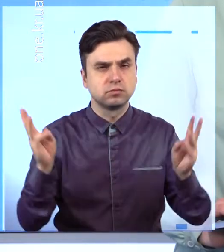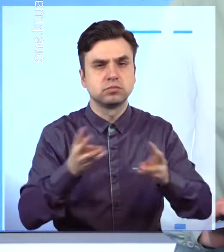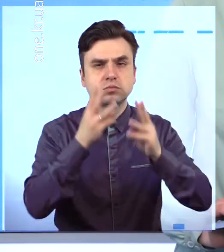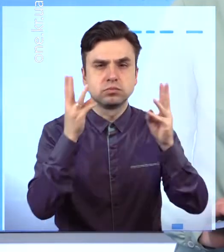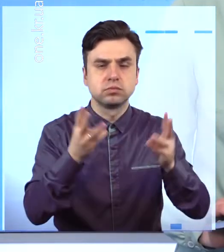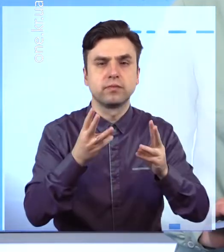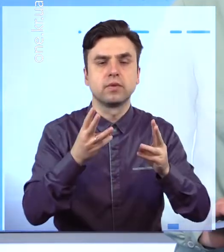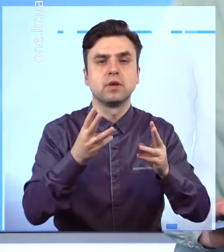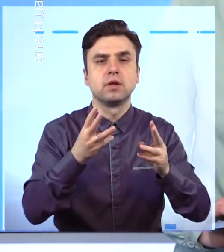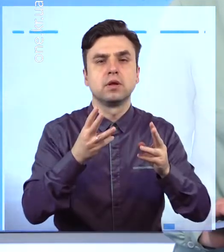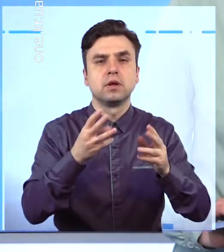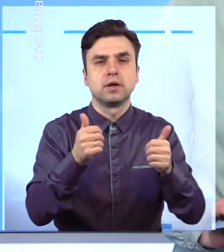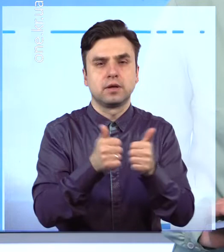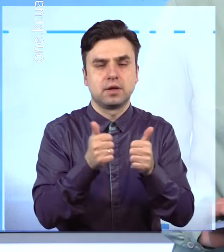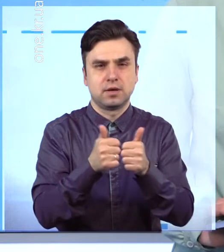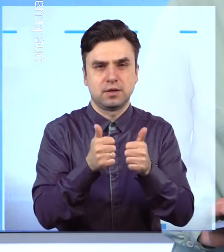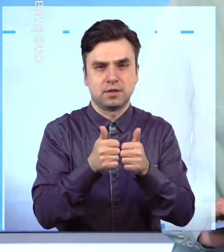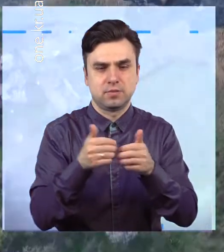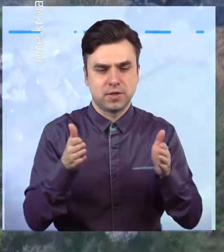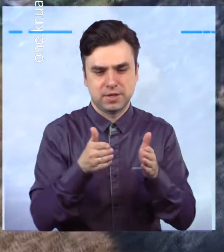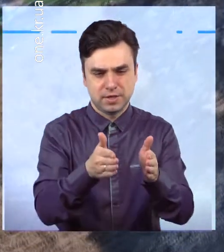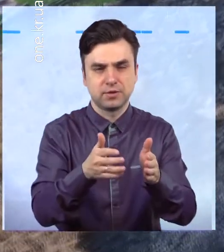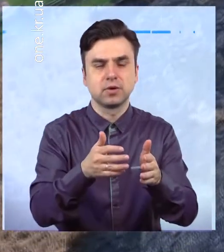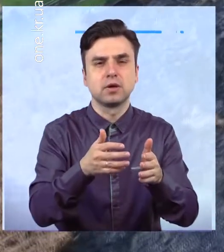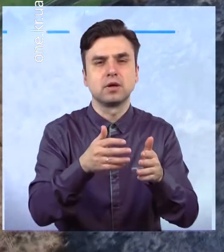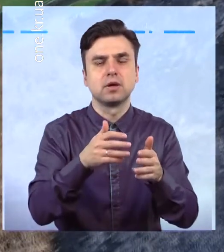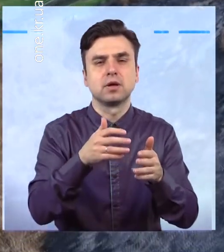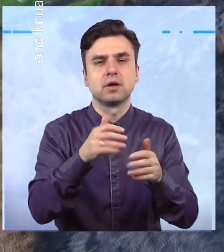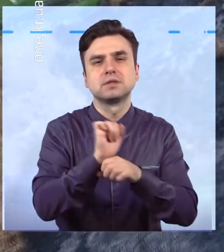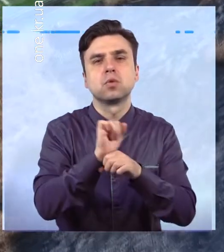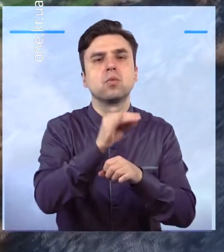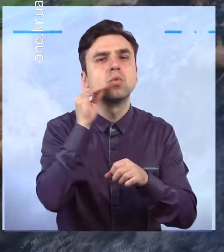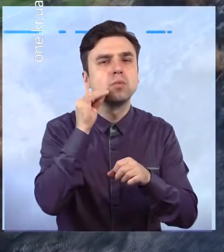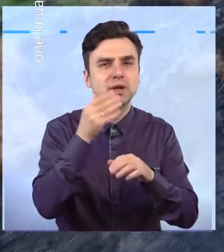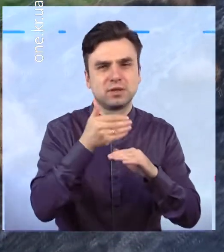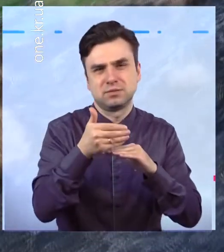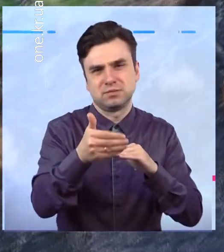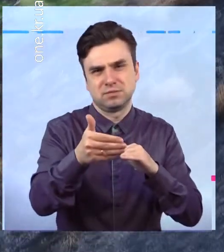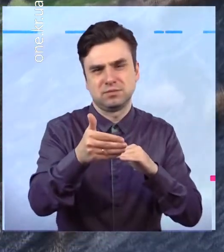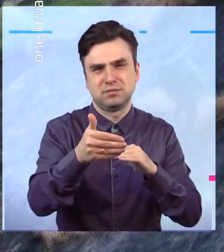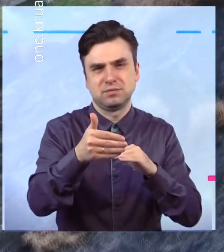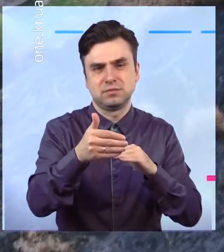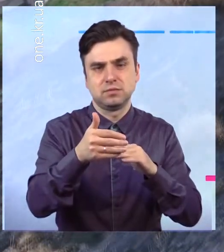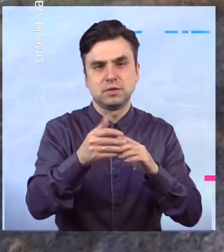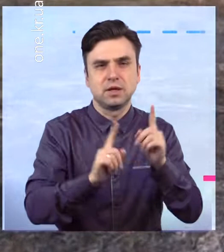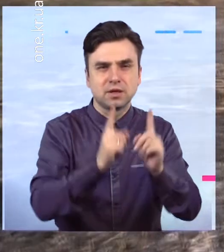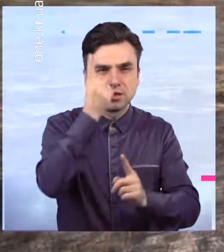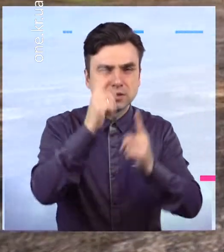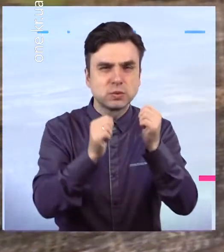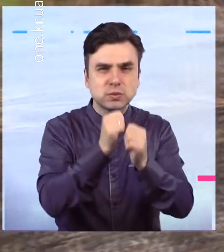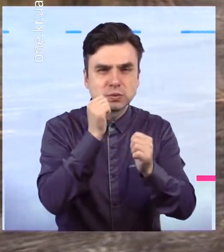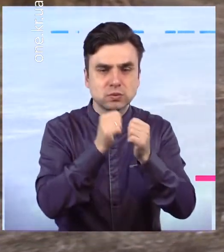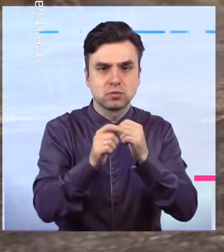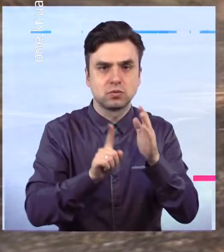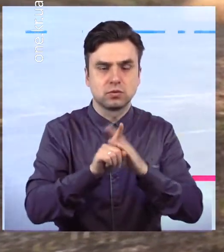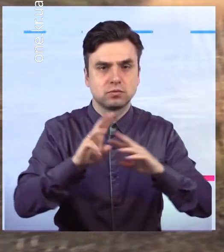охопило балкою щонеподалік проспекту 200-річчя Кривого Рогу. Там вогнем вкрилися очеред і суха рослинність. Загальна